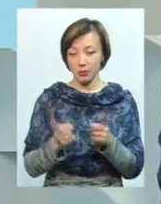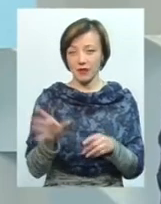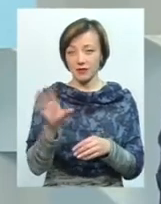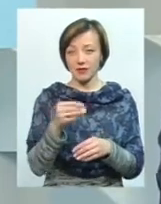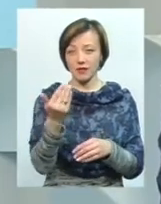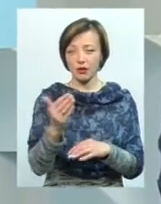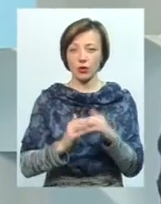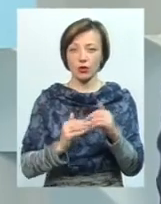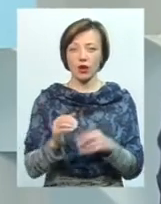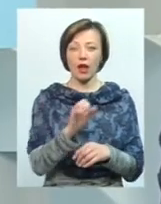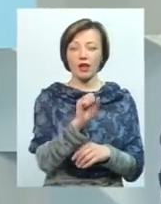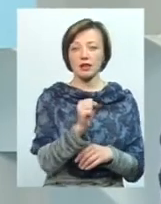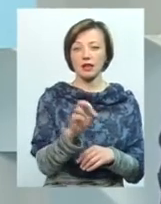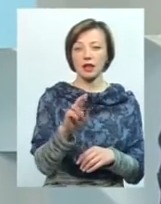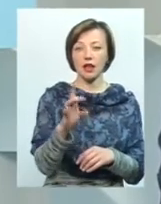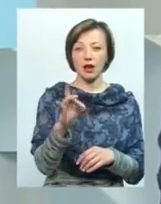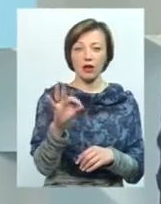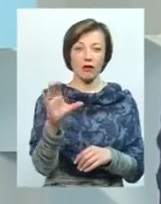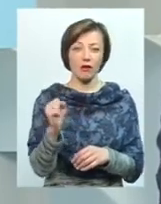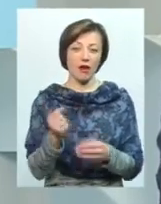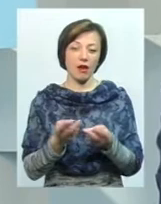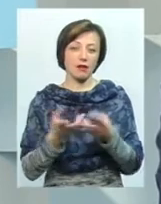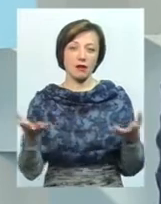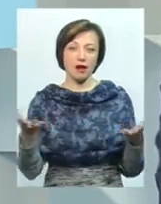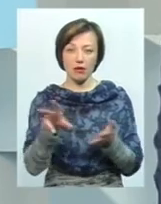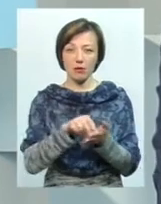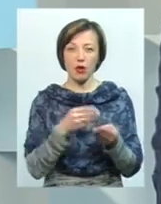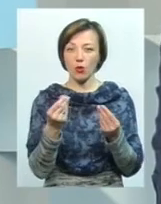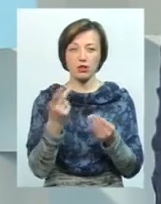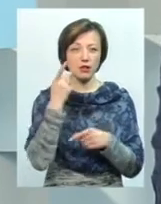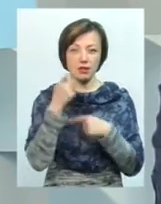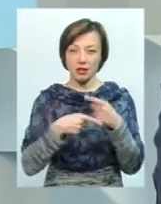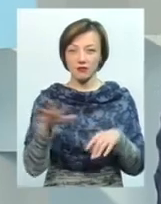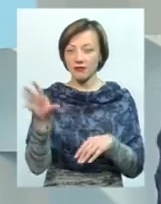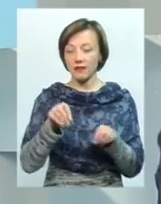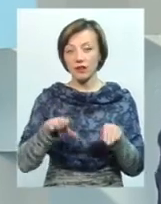приклад з Анастасією Яровою, цей яскравий приклад того, що гроші не завжди все вирішують.